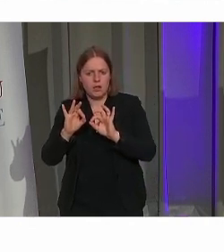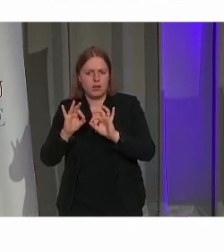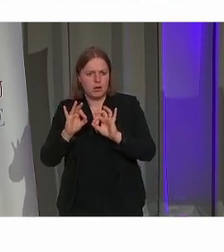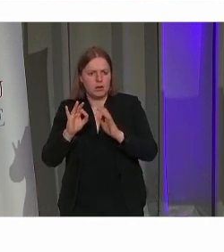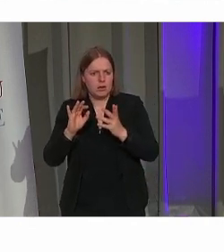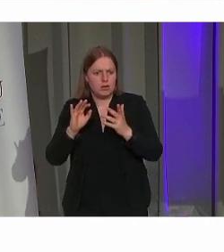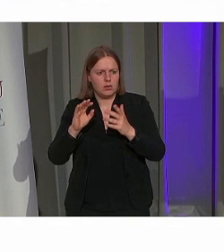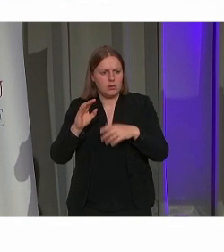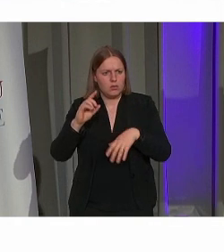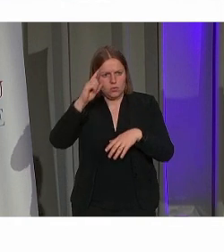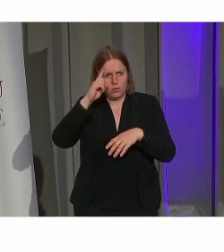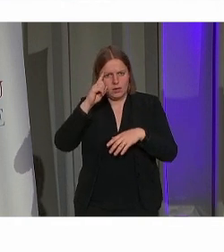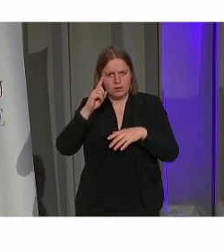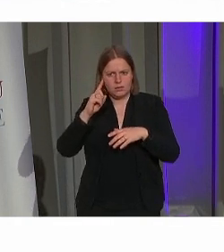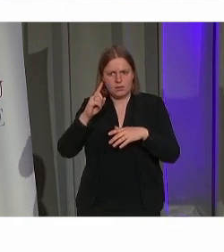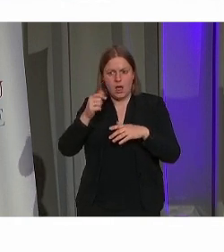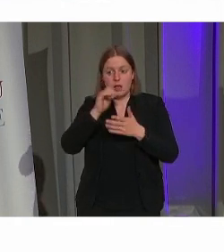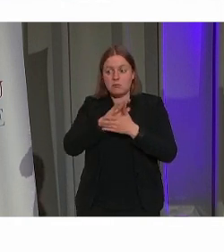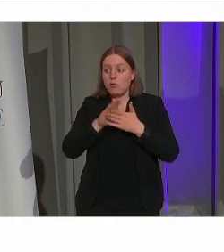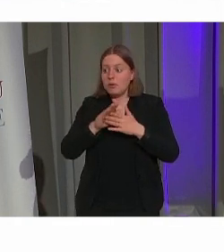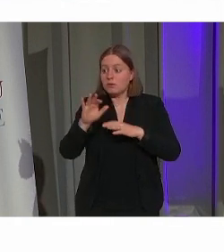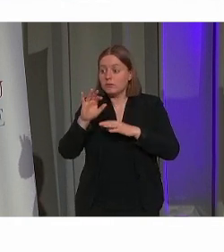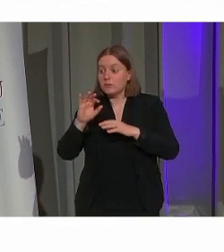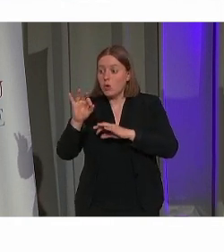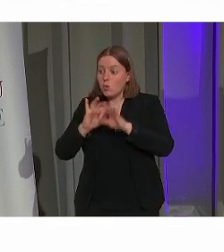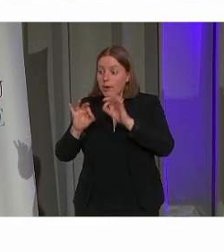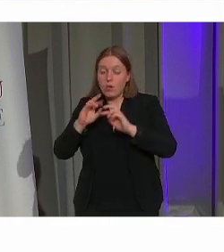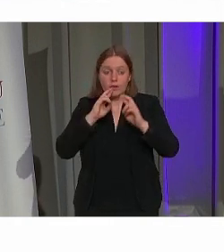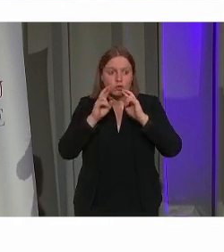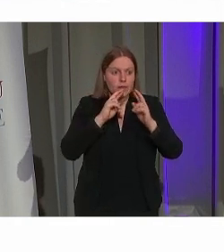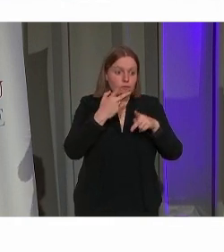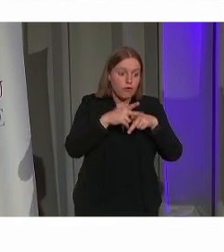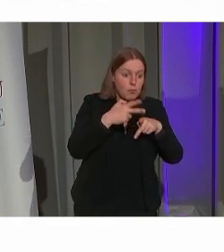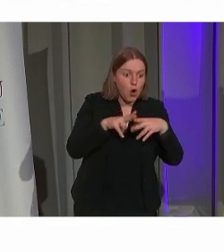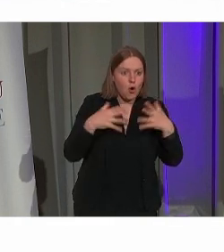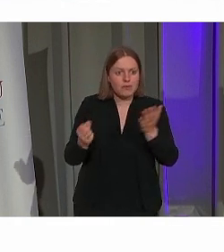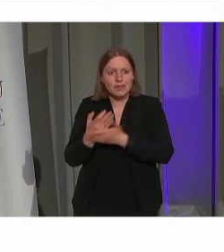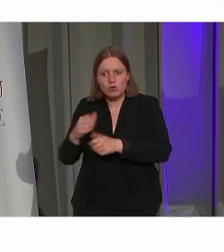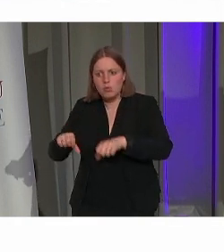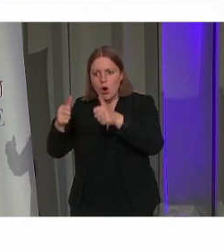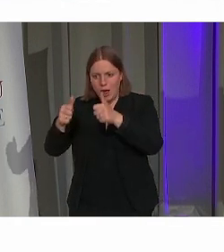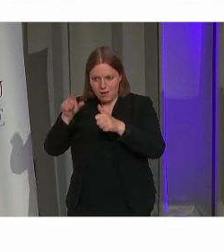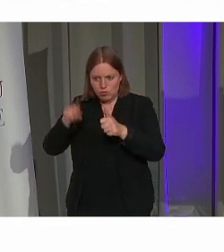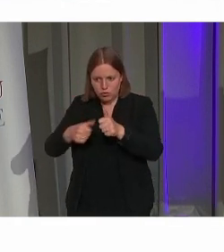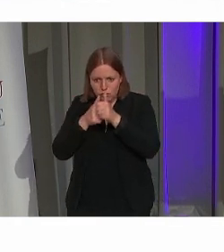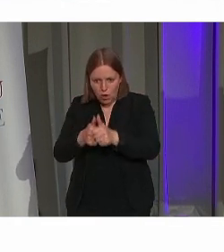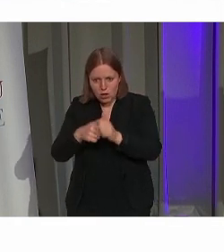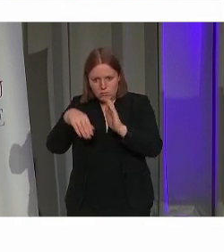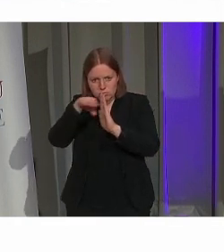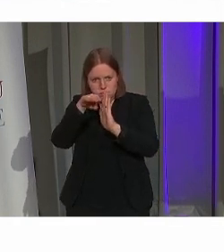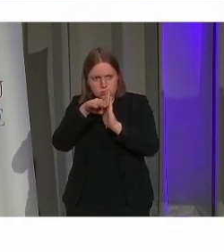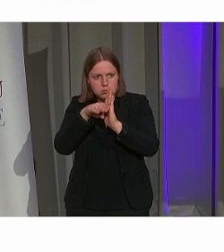wanneer men grote verbouwingen doet of bij nieuwbouw, dat men aan bepaalde standaarden moet voldoen.